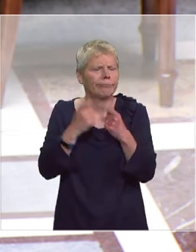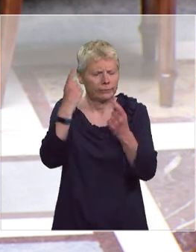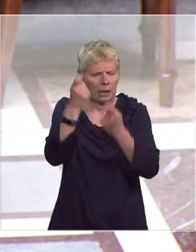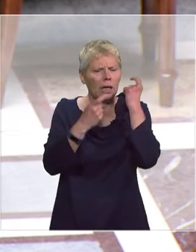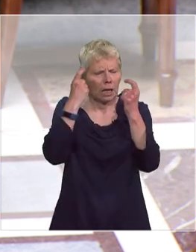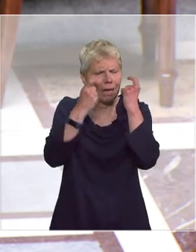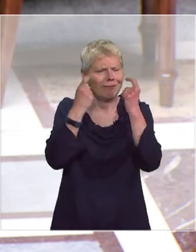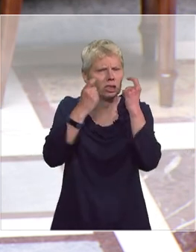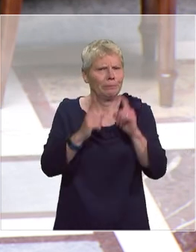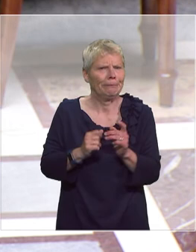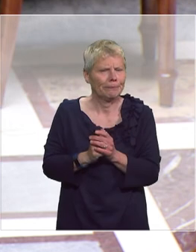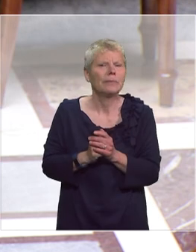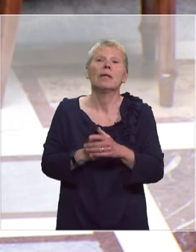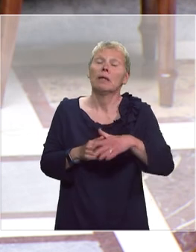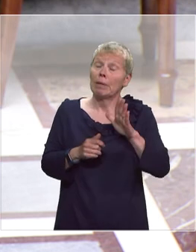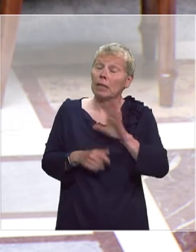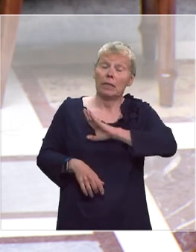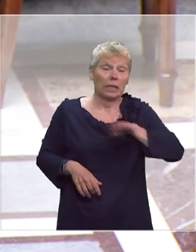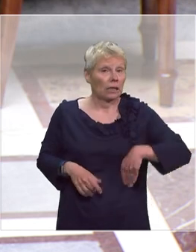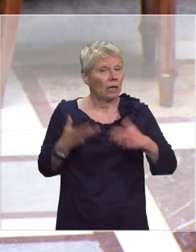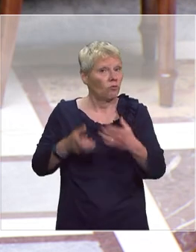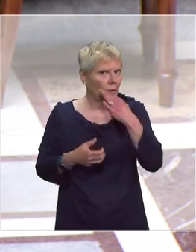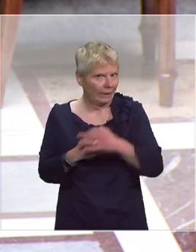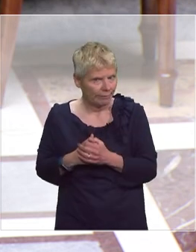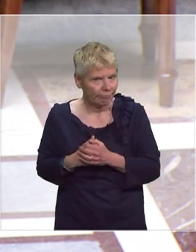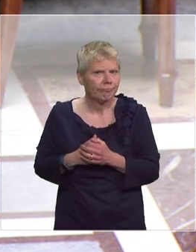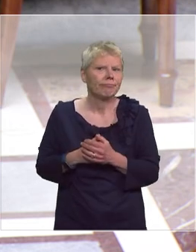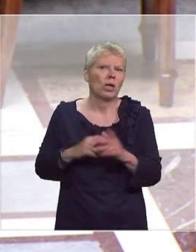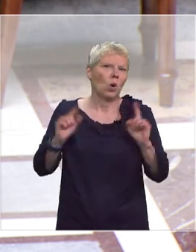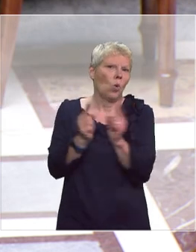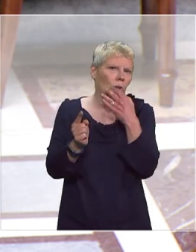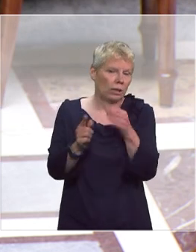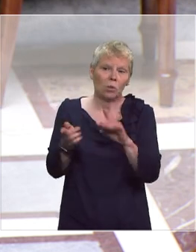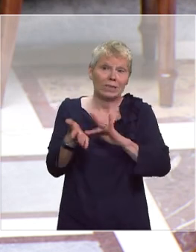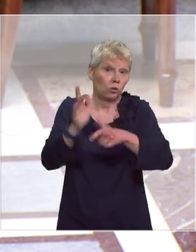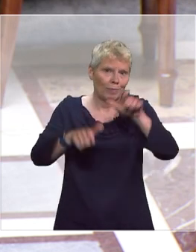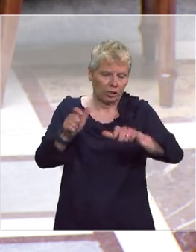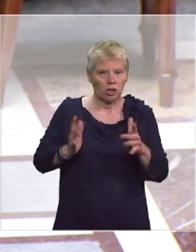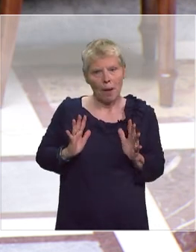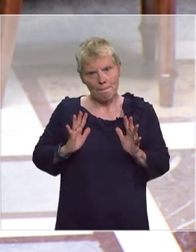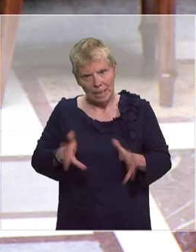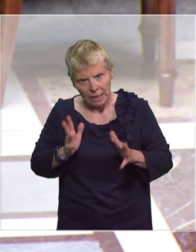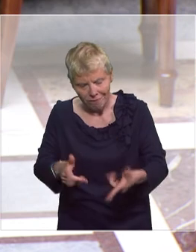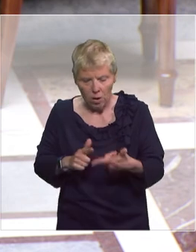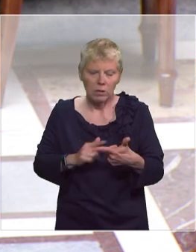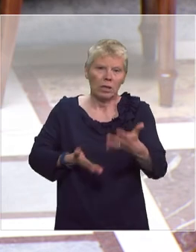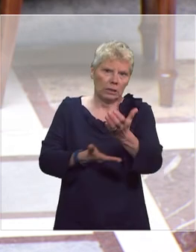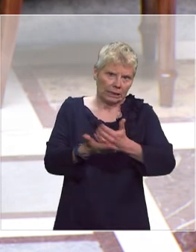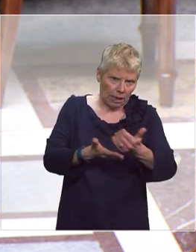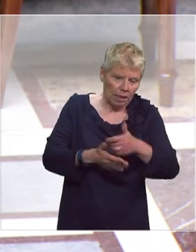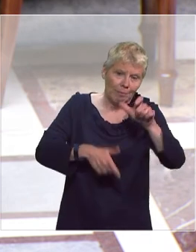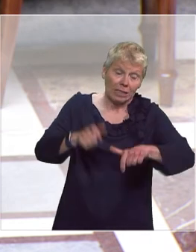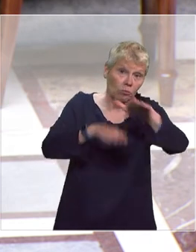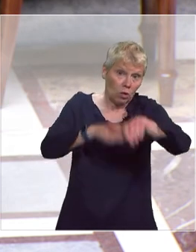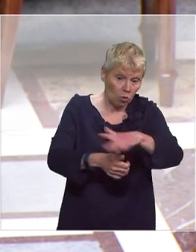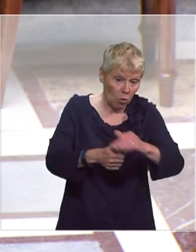avec attention. Pour conclure, je voudrais adresser ces quelques mots et remercier tous les bénévoles, les salariés, les agents de la protection sociale